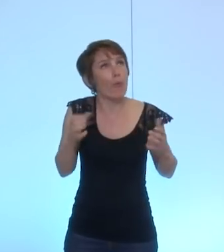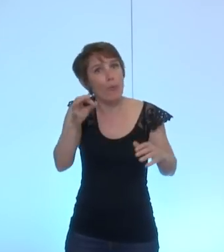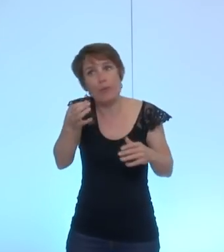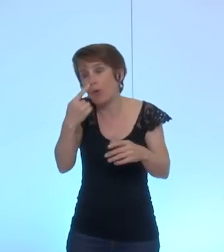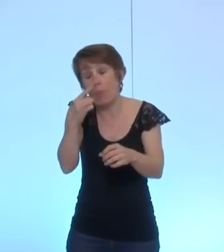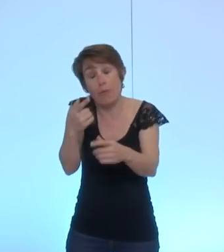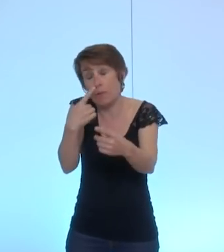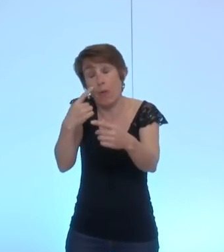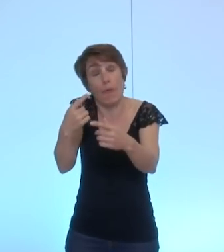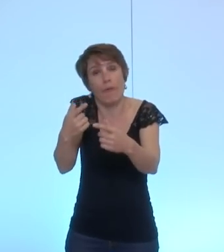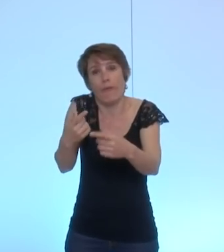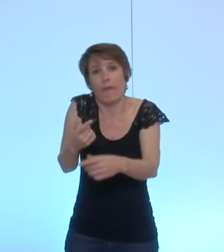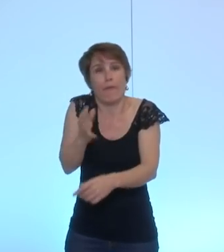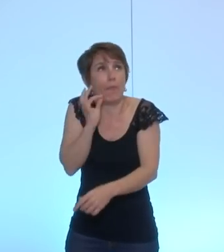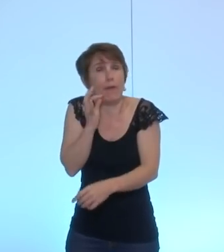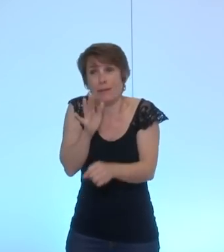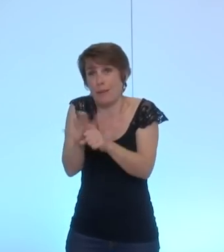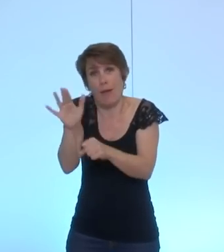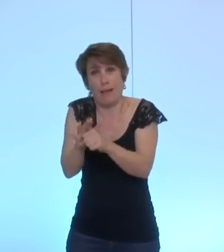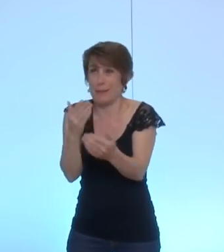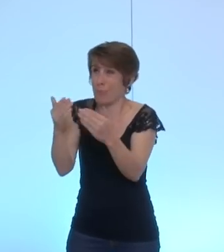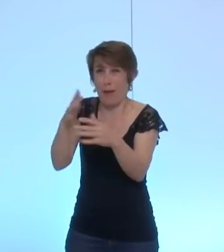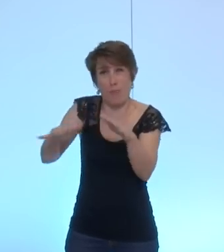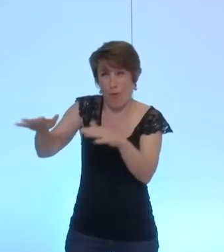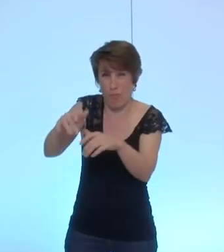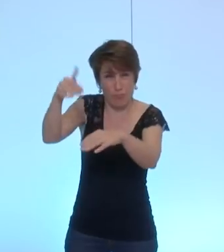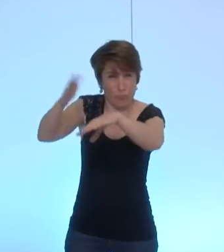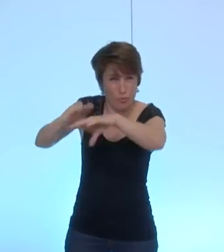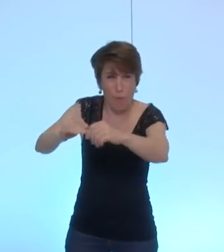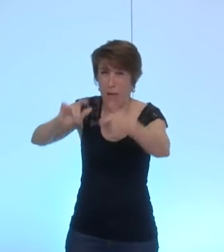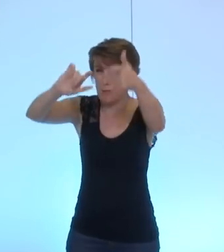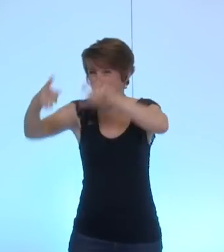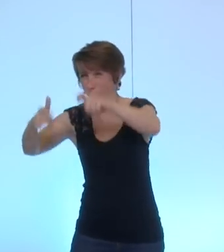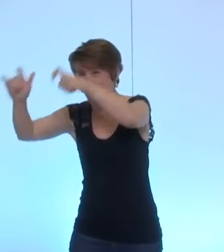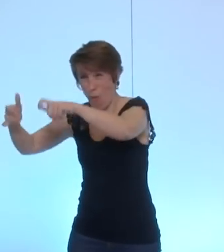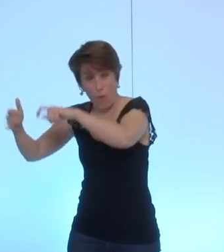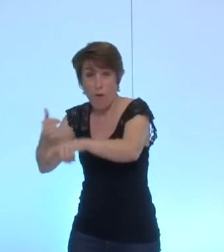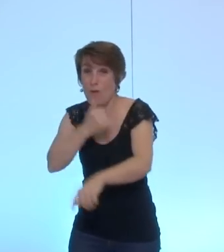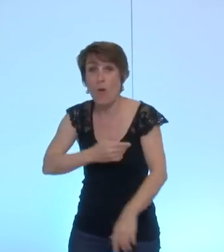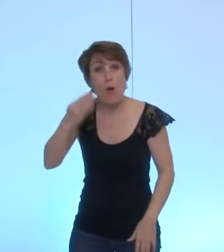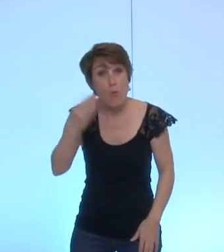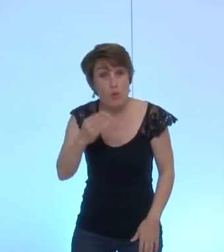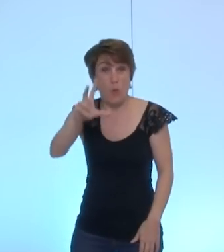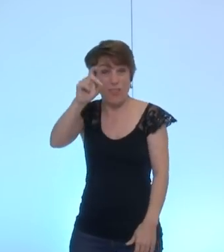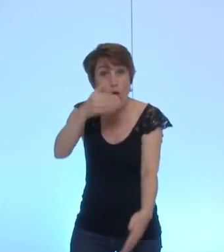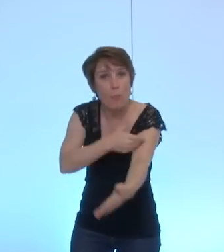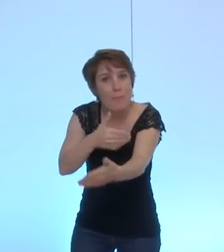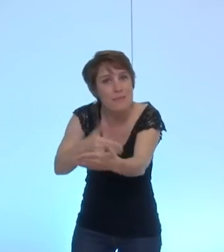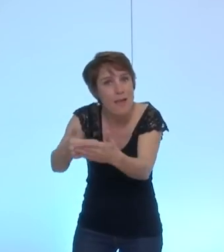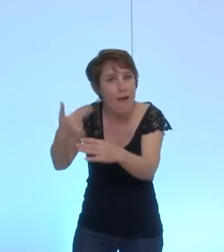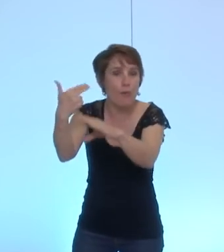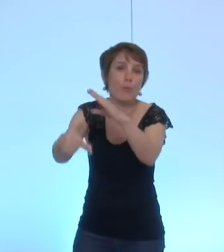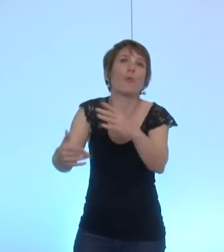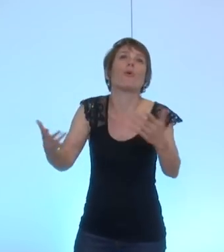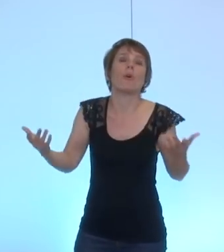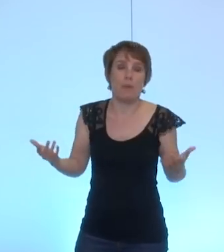regard des dégâts qui s'élèvent à plus de 30 milliards dans la bande de Gaza 30 villes en France ont